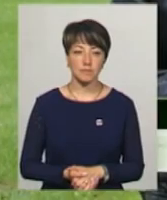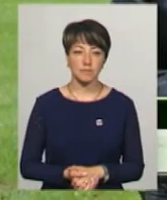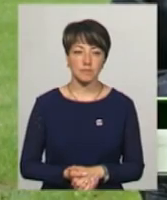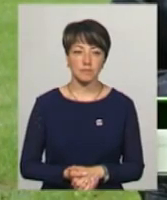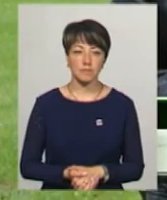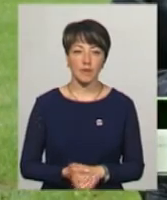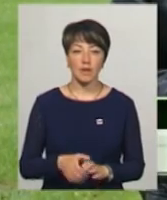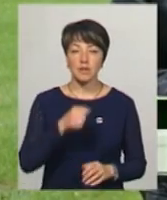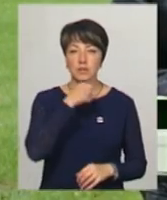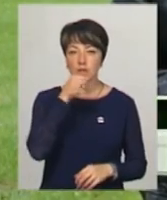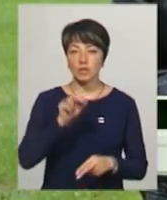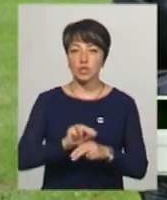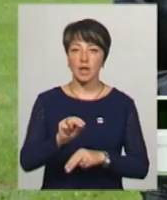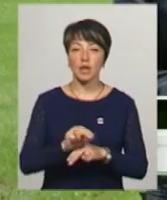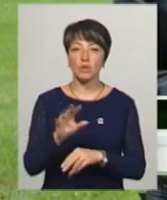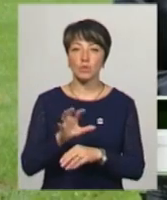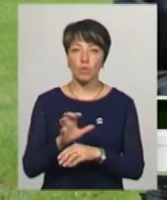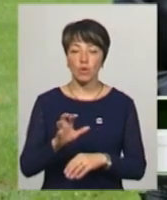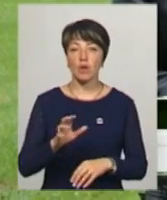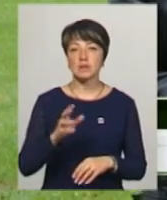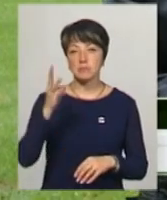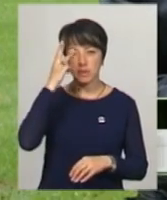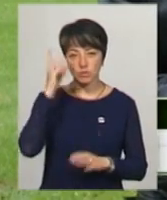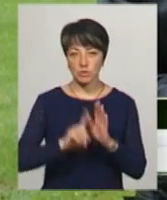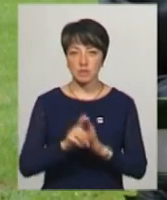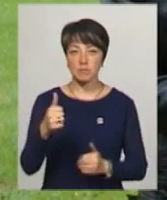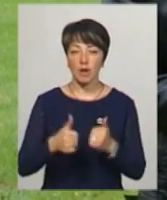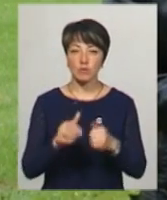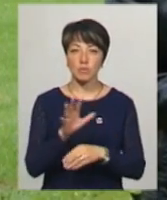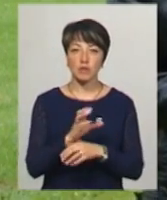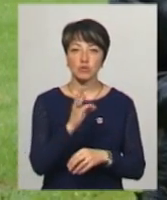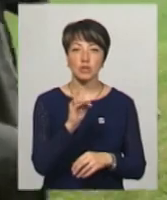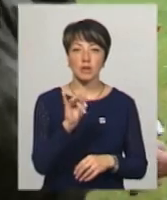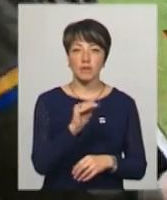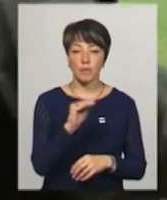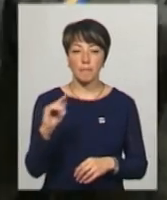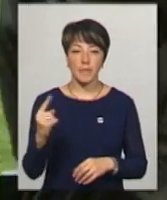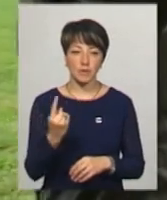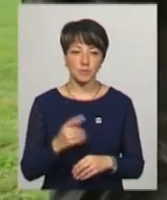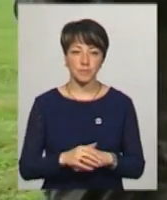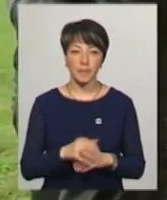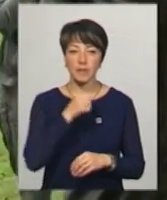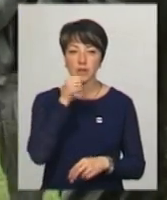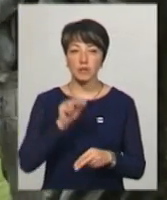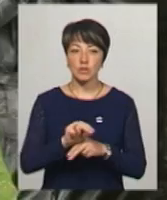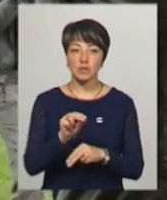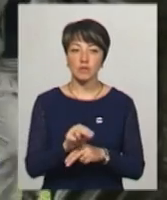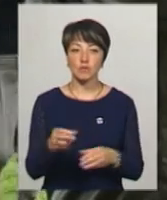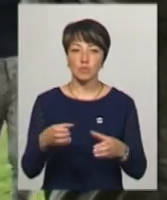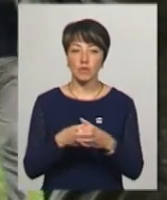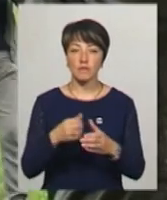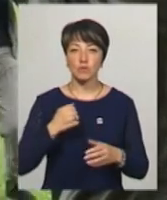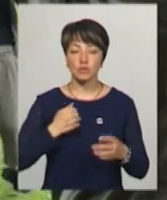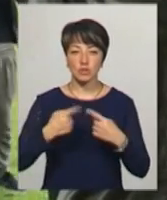Старший кінолог Дмитро Ковалишин-Смельницько розпочинає змагання з собакою з шерифом першим. Старший кінолог кінологічного зводу з